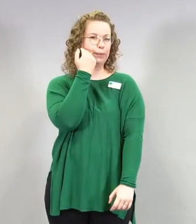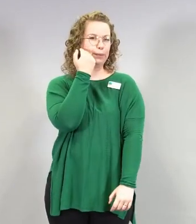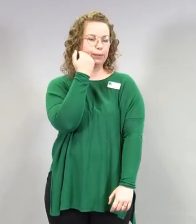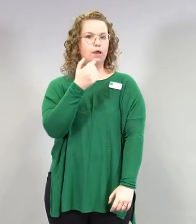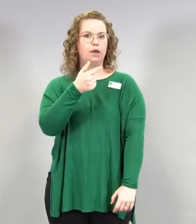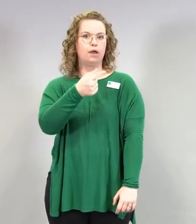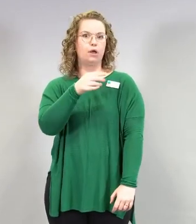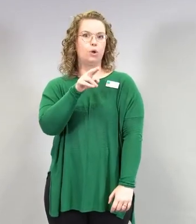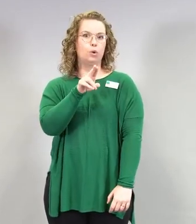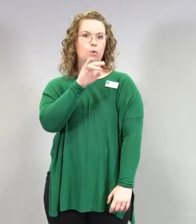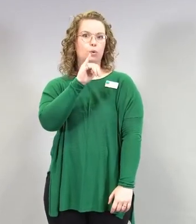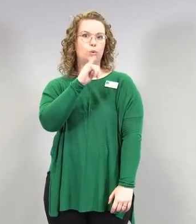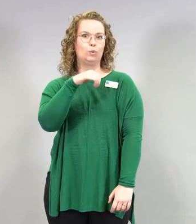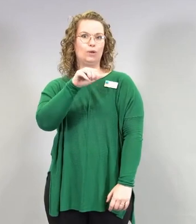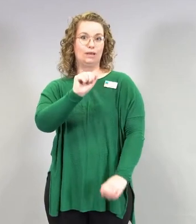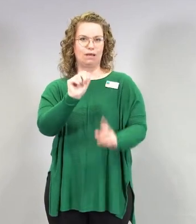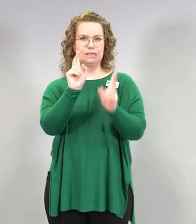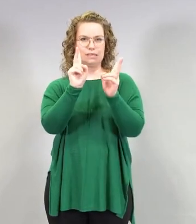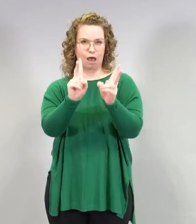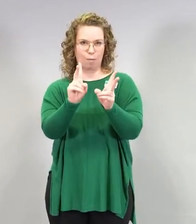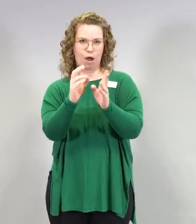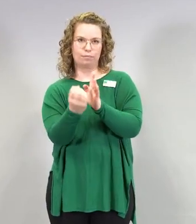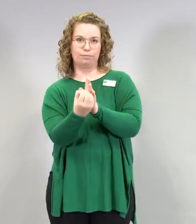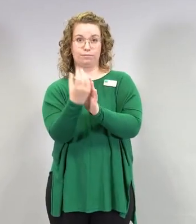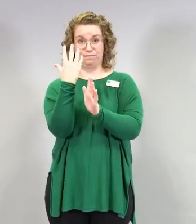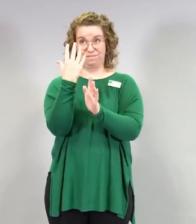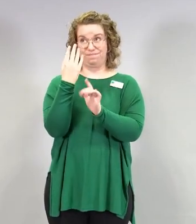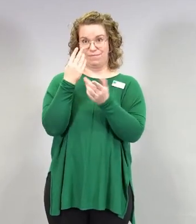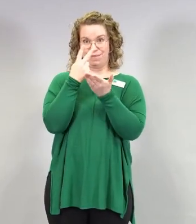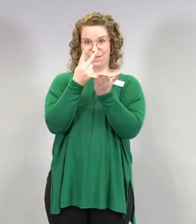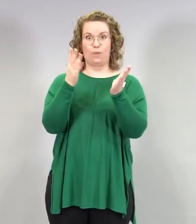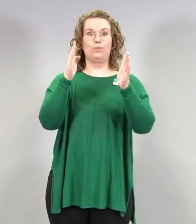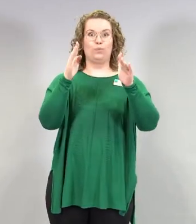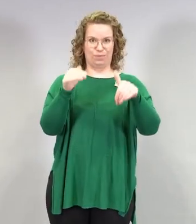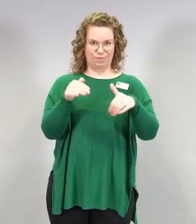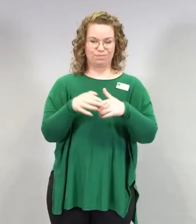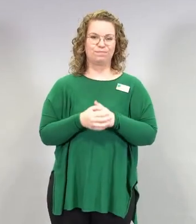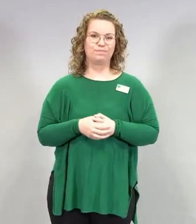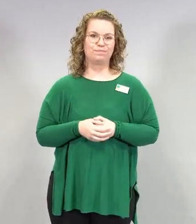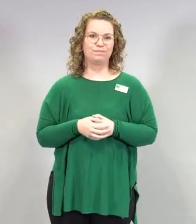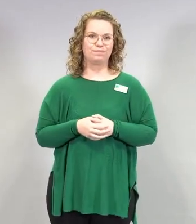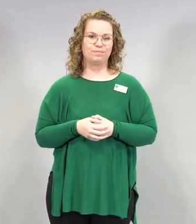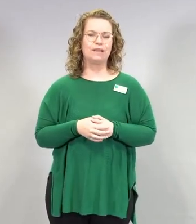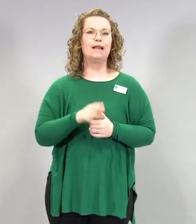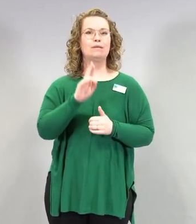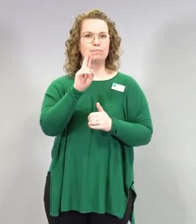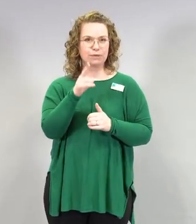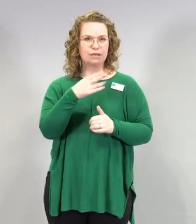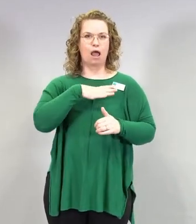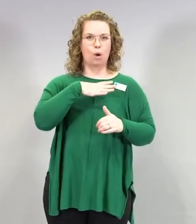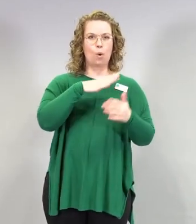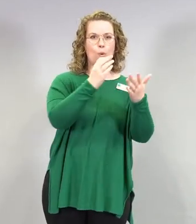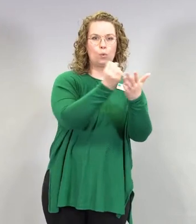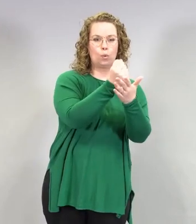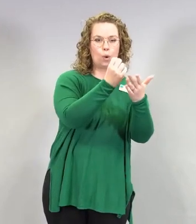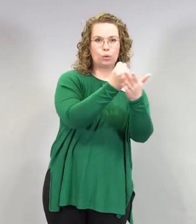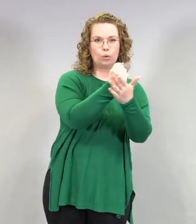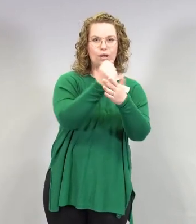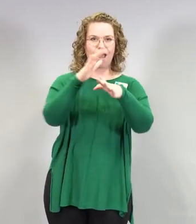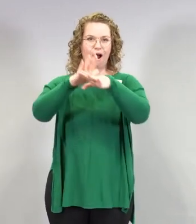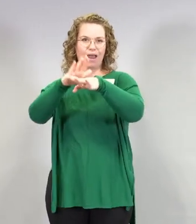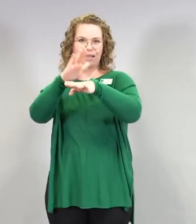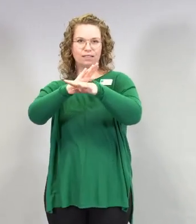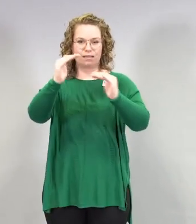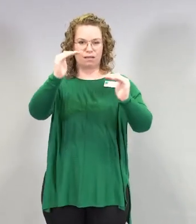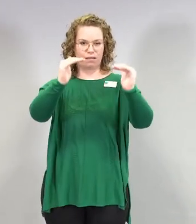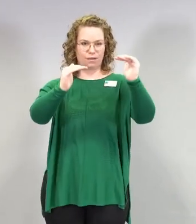samaista slaidia. Tässä todellakin on kysymys tästä hyödyn ja haitan välisestä suhteesta.